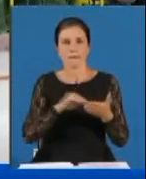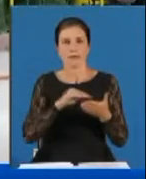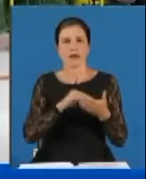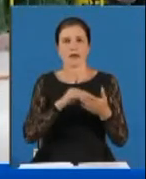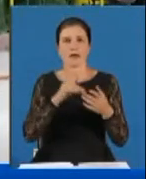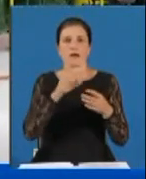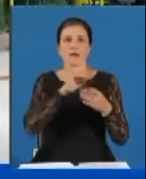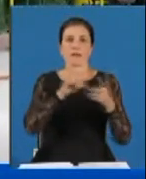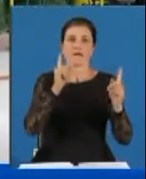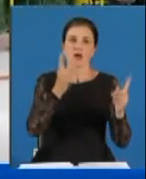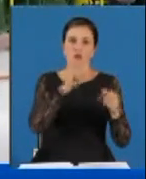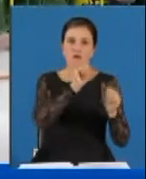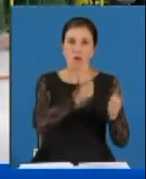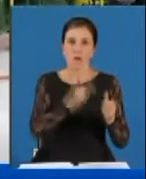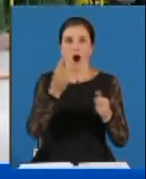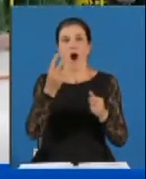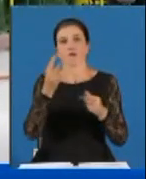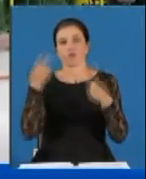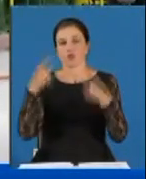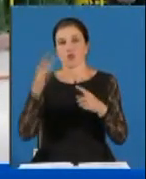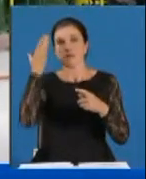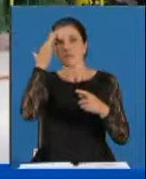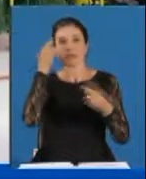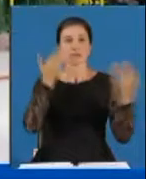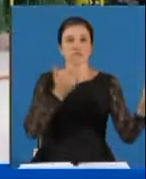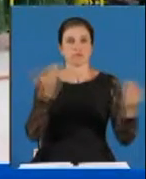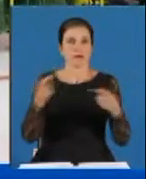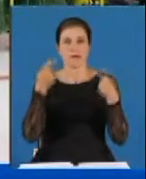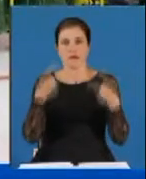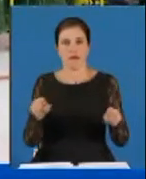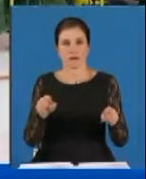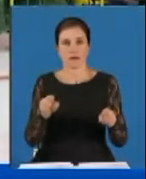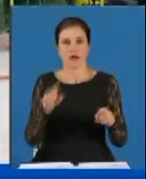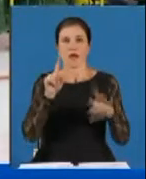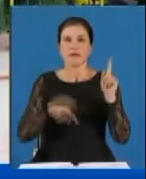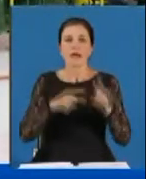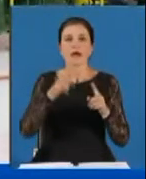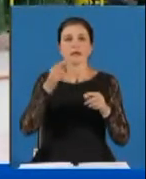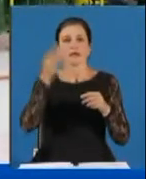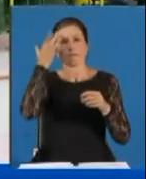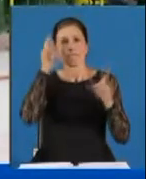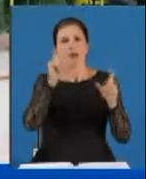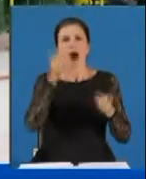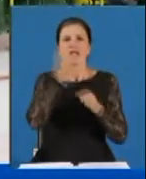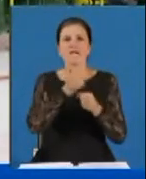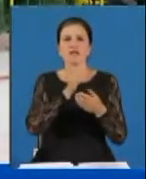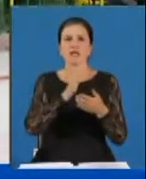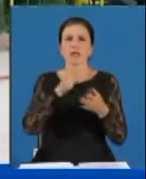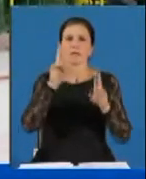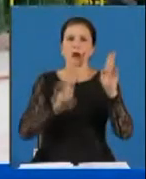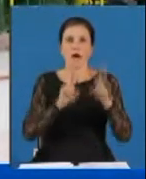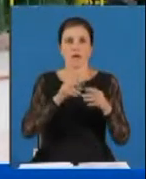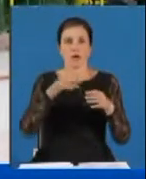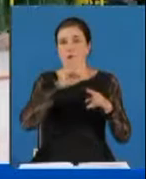формате, на кыргызском в другом. Смыслы разные. Некоторые понятия, некоторые основные положения, они просто выпали